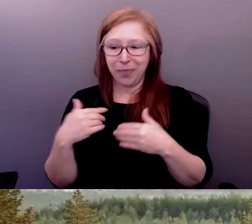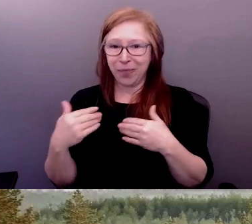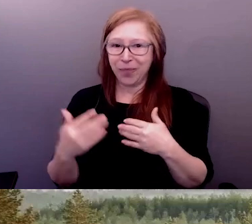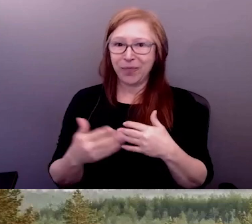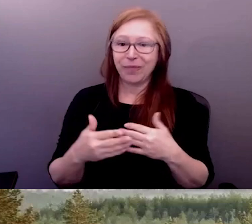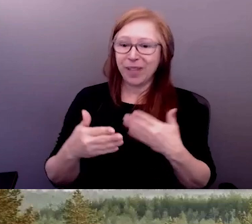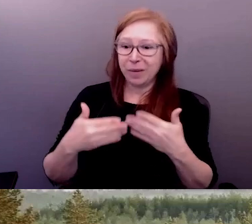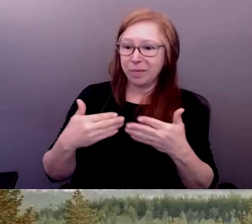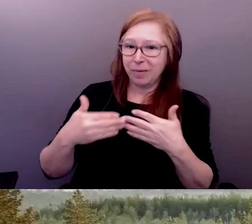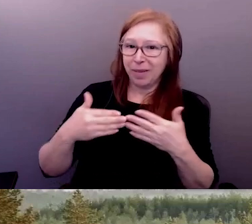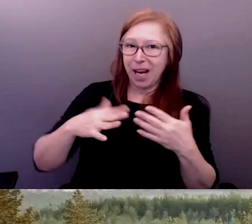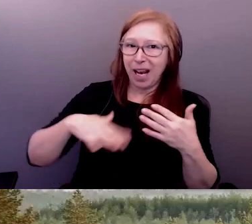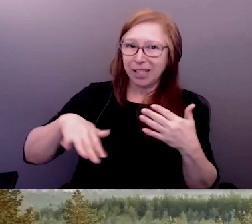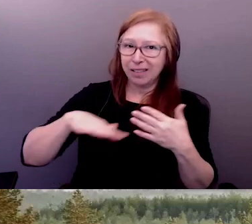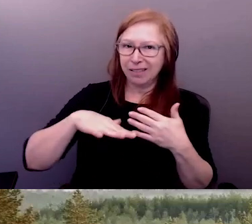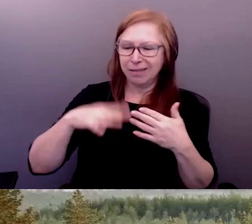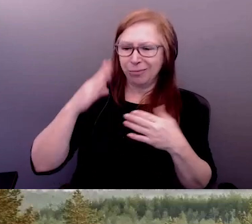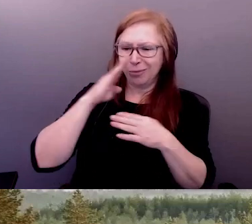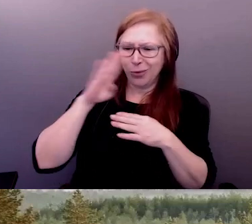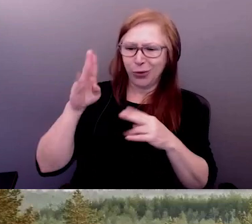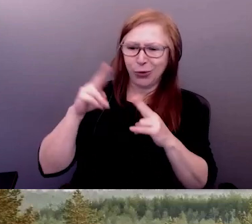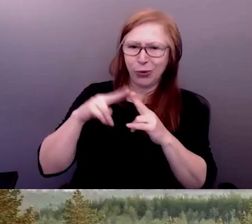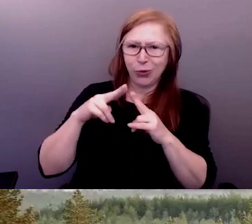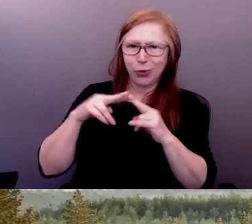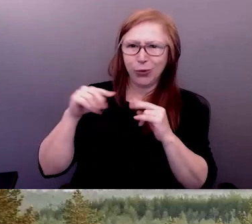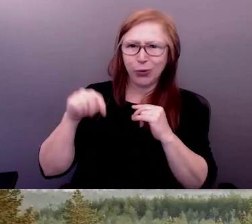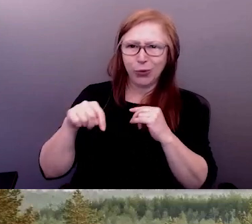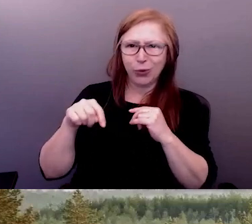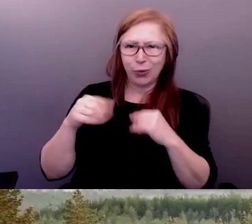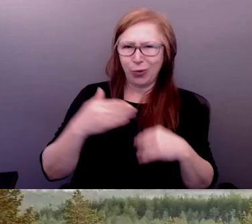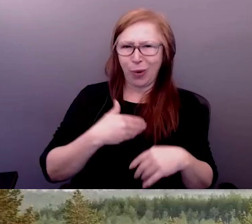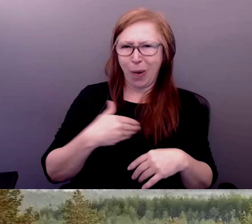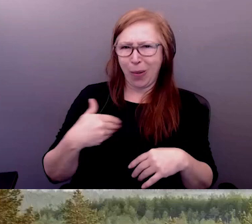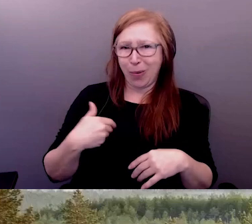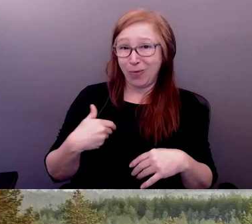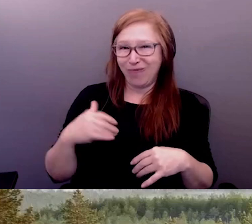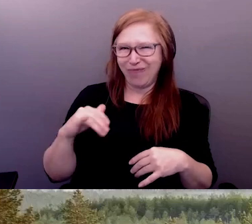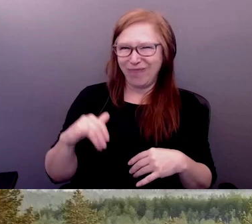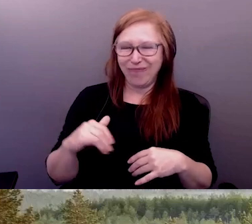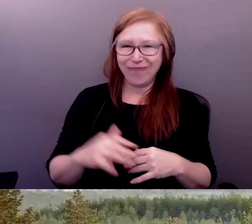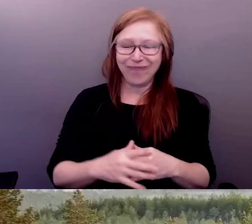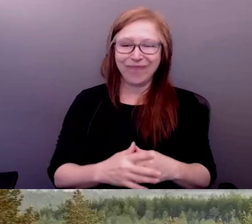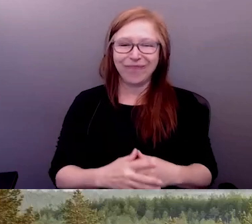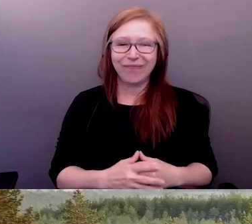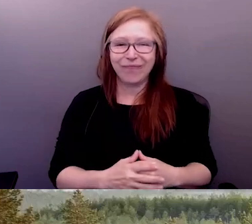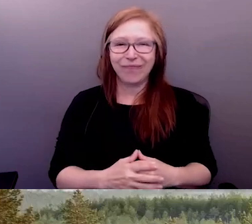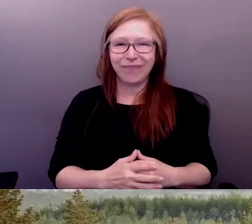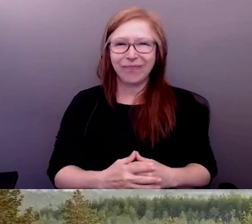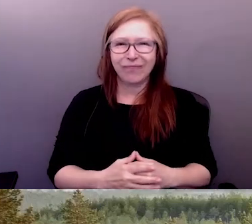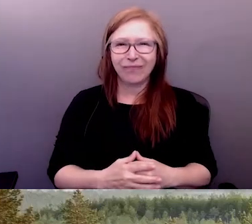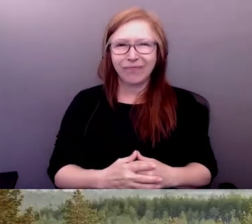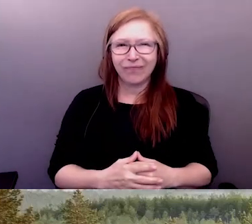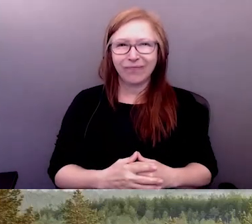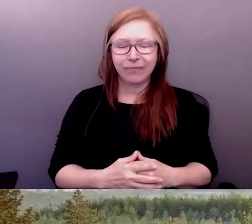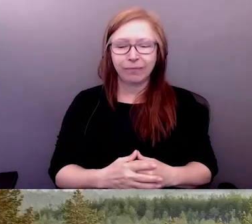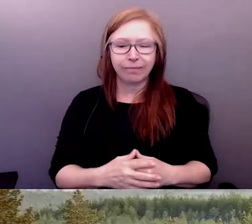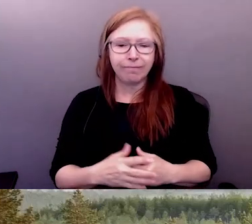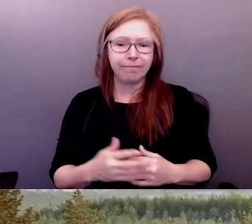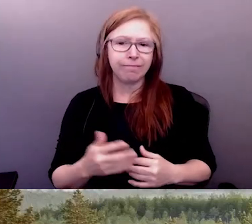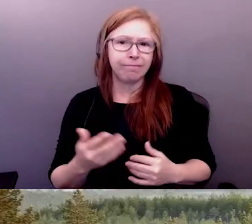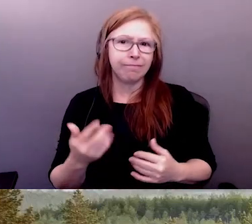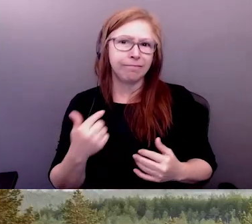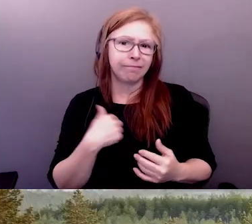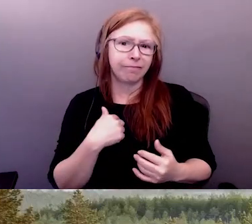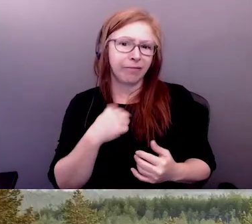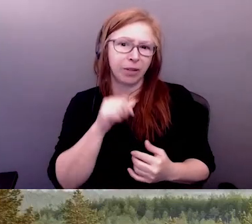discours de bienvenue, c'est une manière de nous ancrer dans le moment présent, dans cette